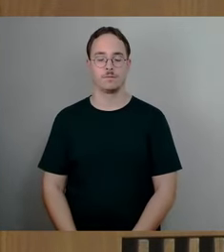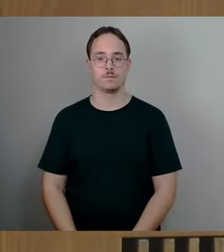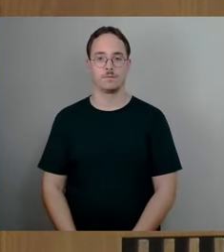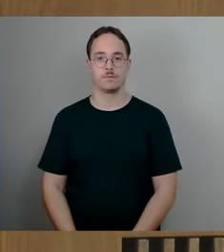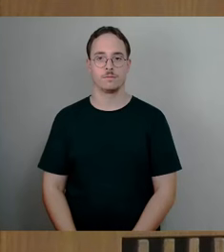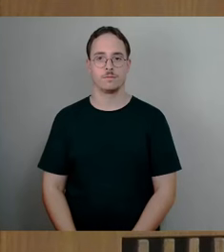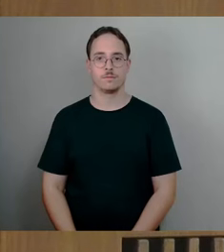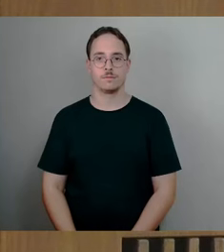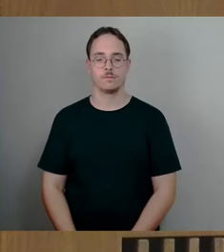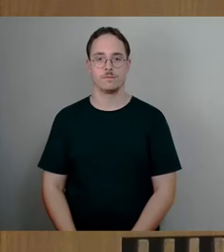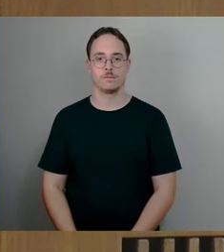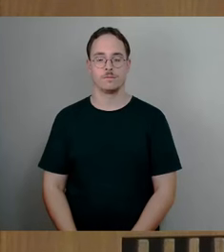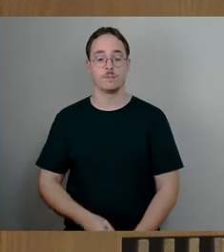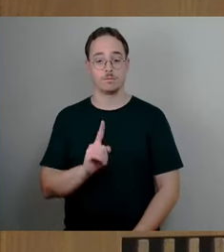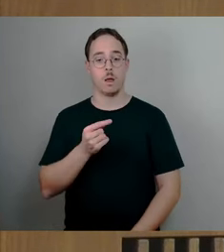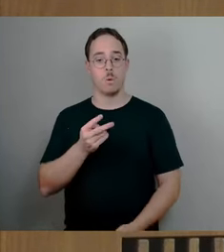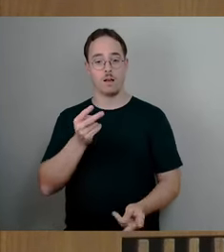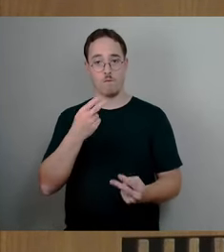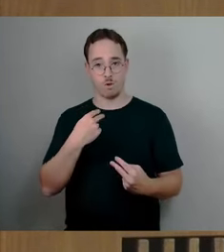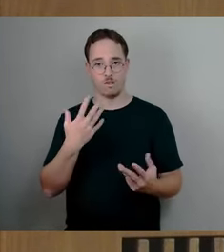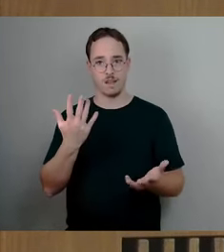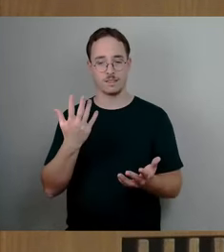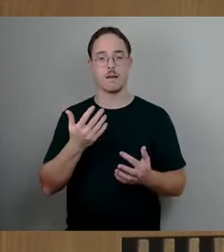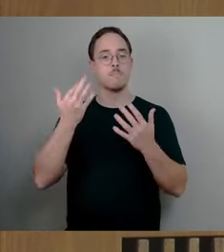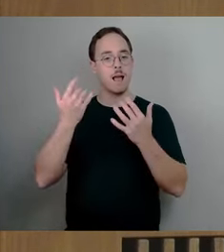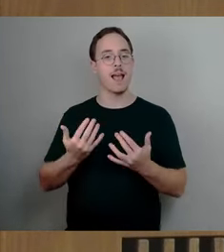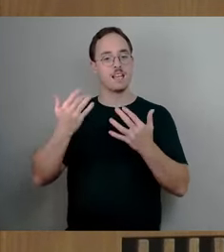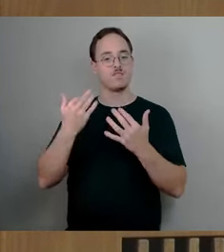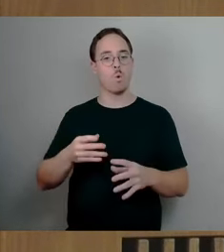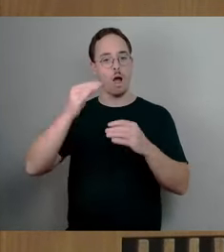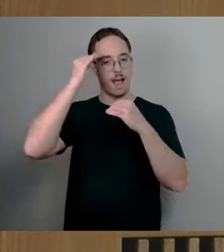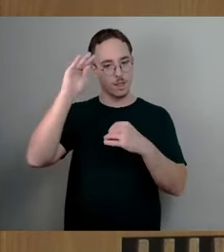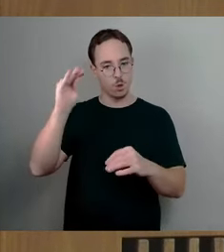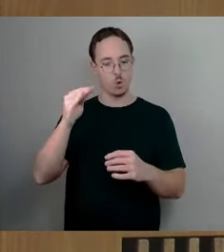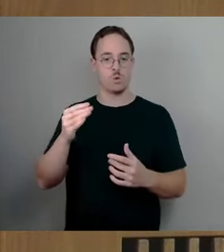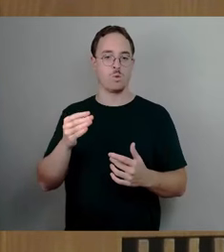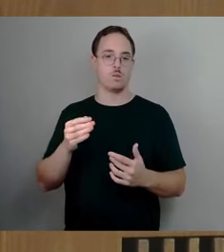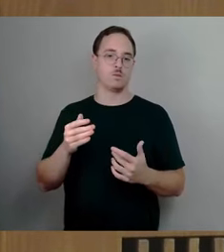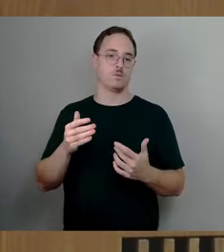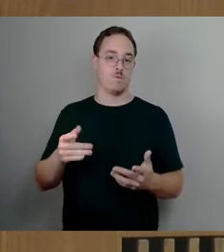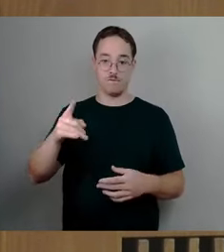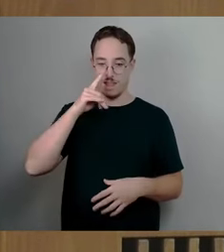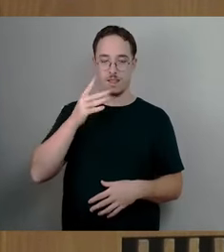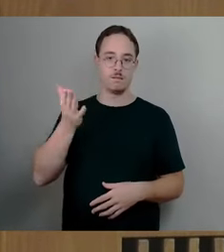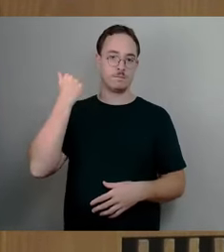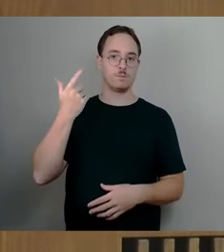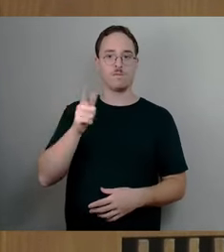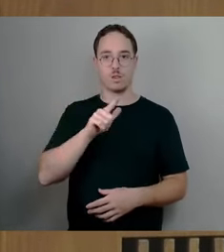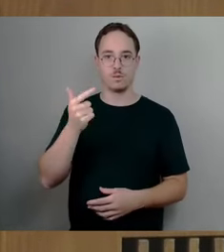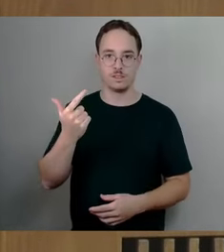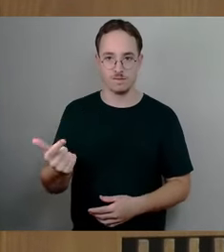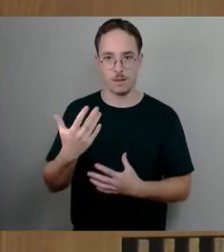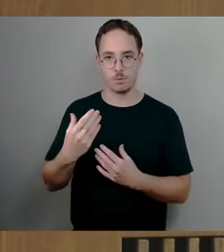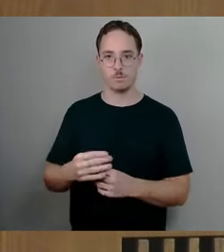auch geantwortet, dass die letzte Berechnung des Ankündigungsverhaltens aus dem Jahre 2002 stammt. Die Richtlinie für